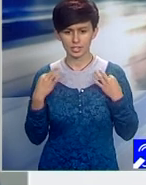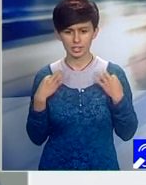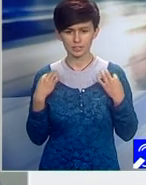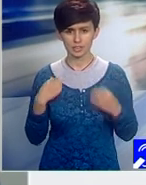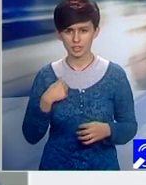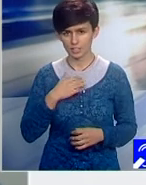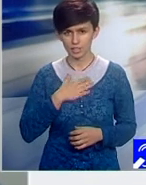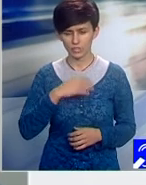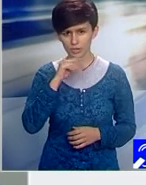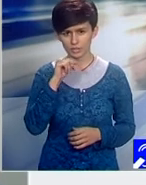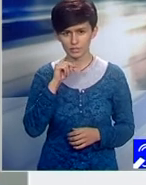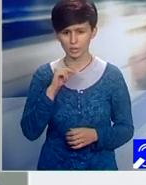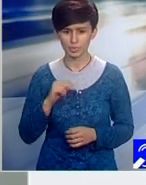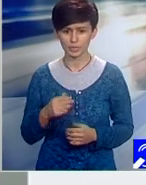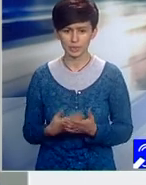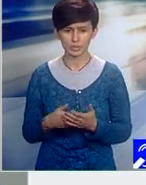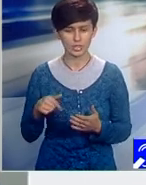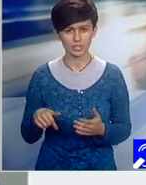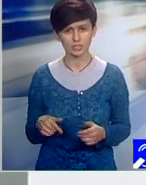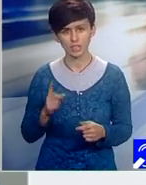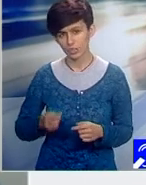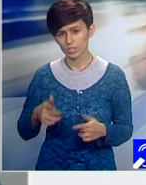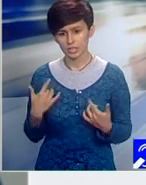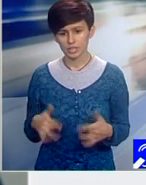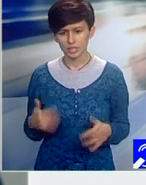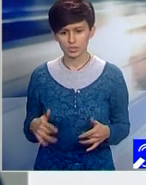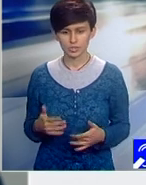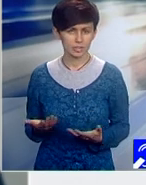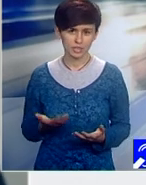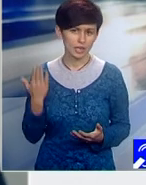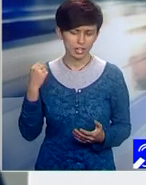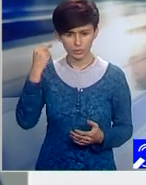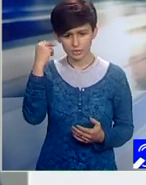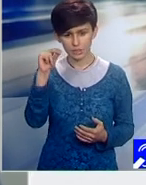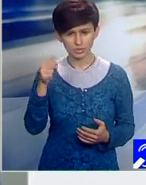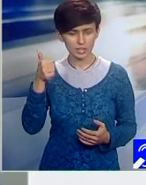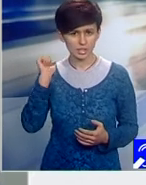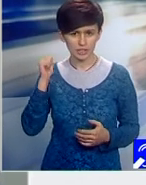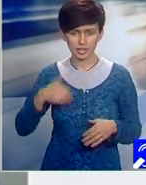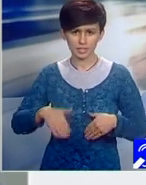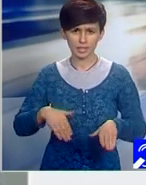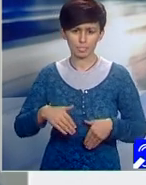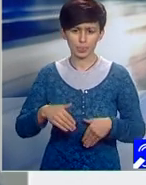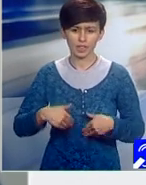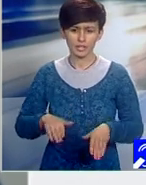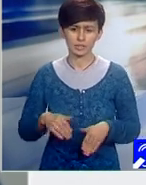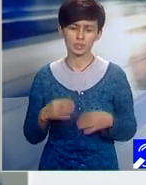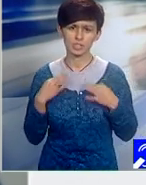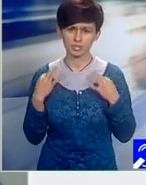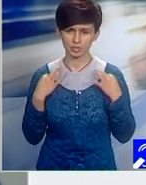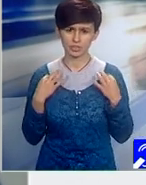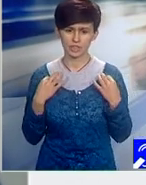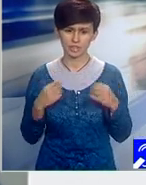vorbim mai întâi, deoarece această ordonanță de urgență, care a fost anunțată ieri de către Ministrul Sănătății, a